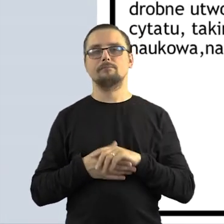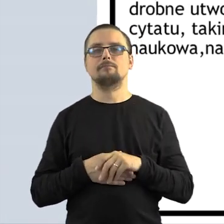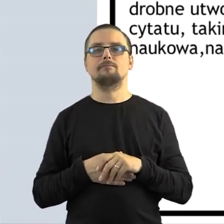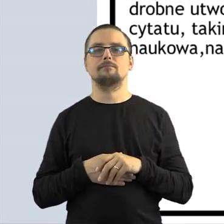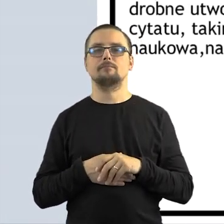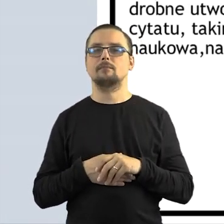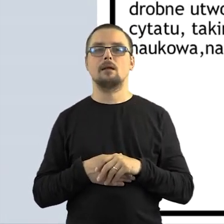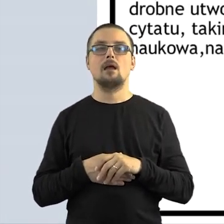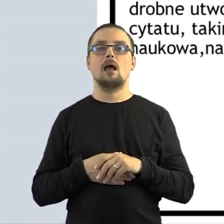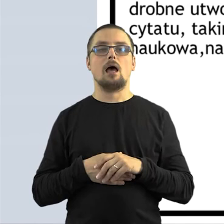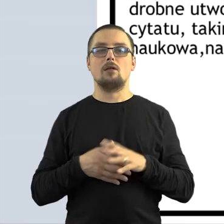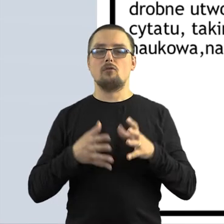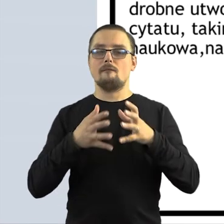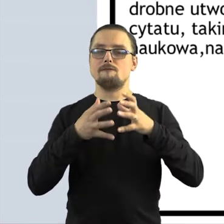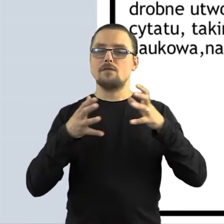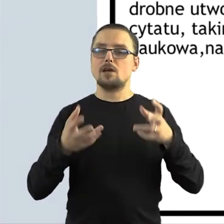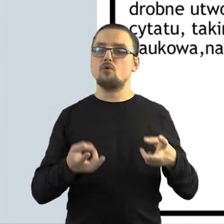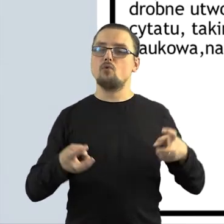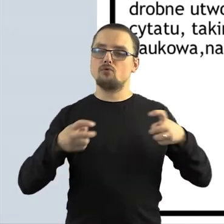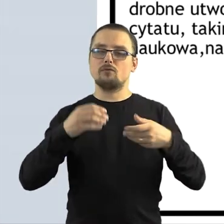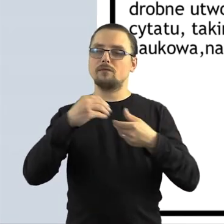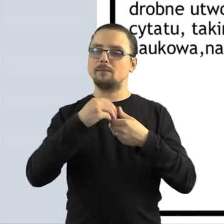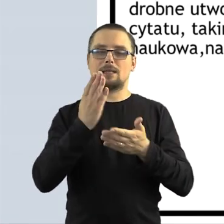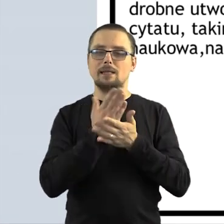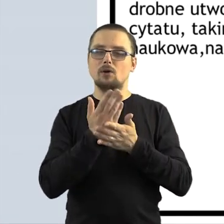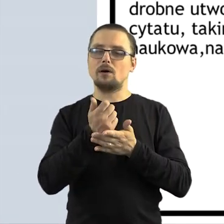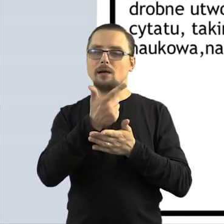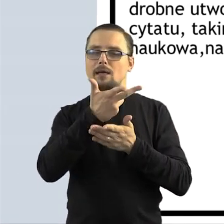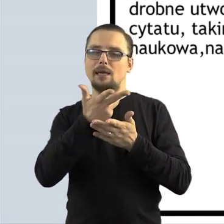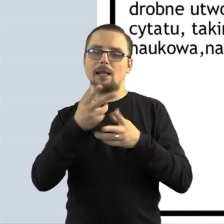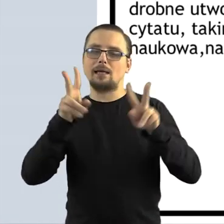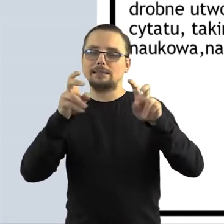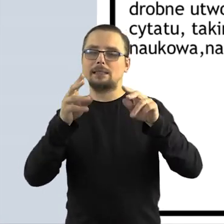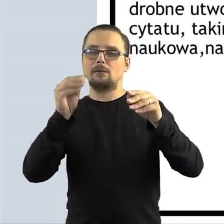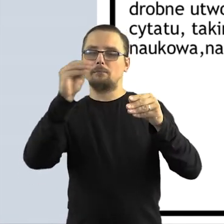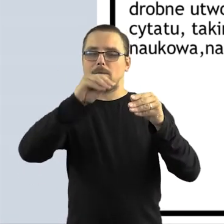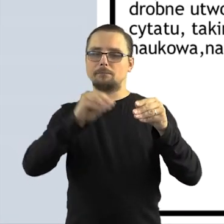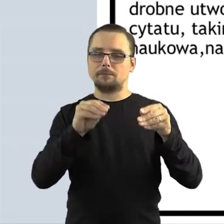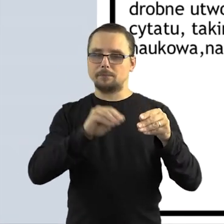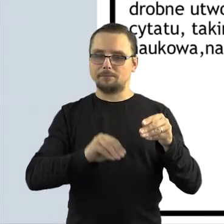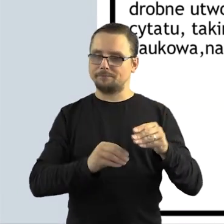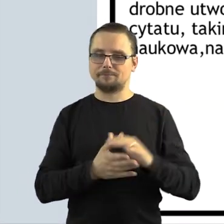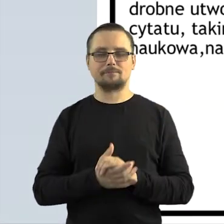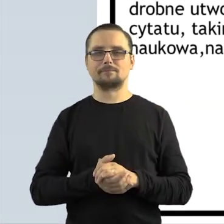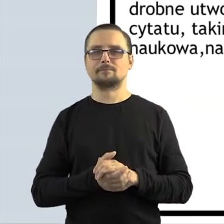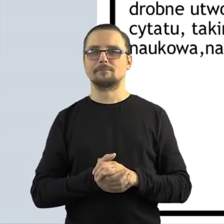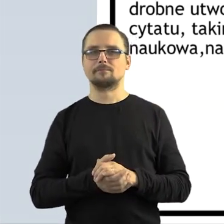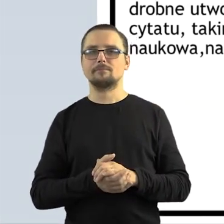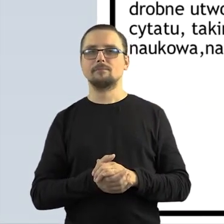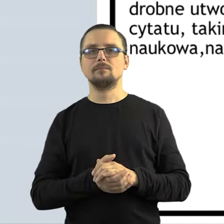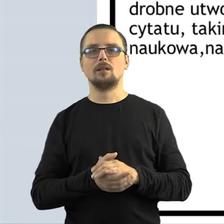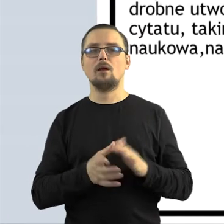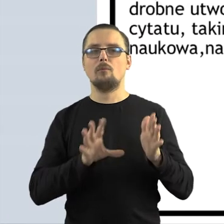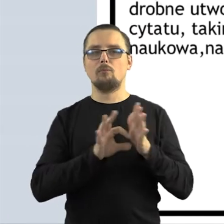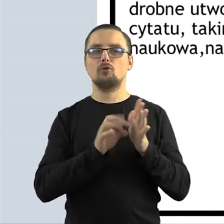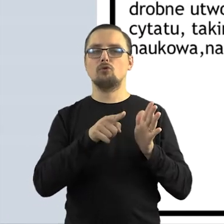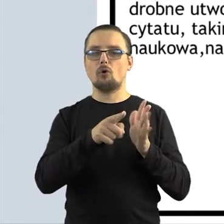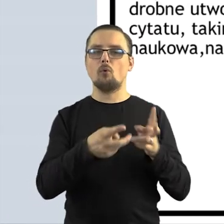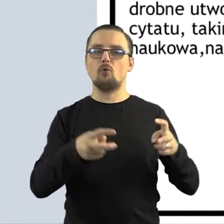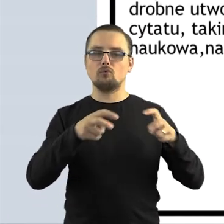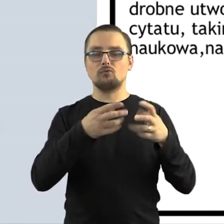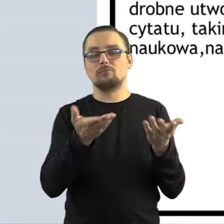tylko zbiorem cytatów, ponieważ nie ma tutaj mowy o utworze stanowiącym